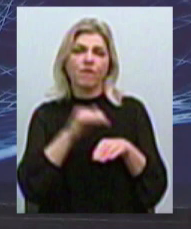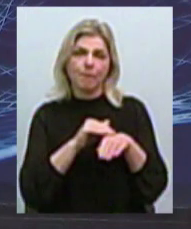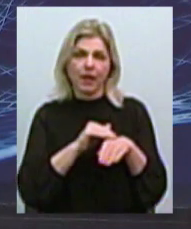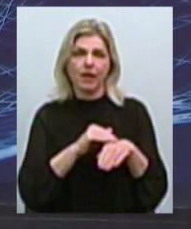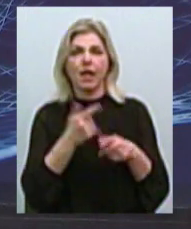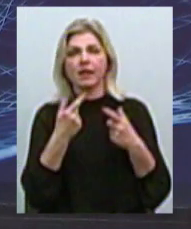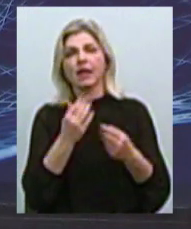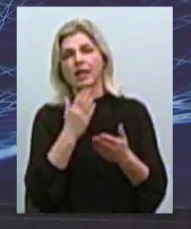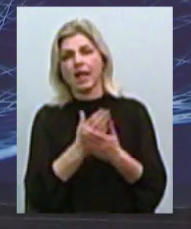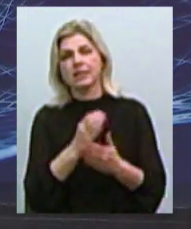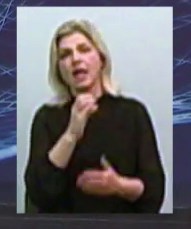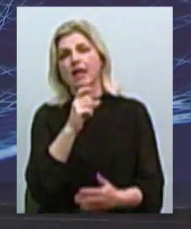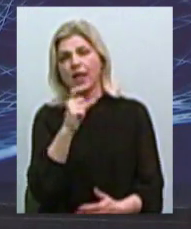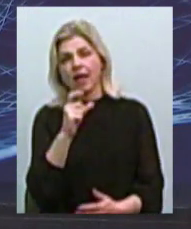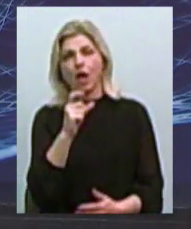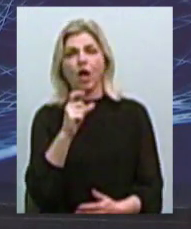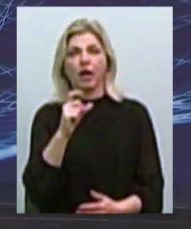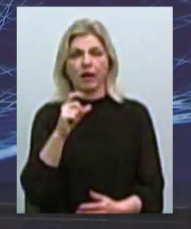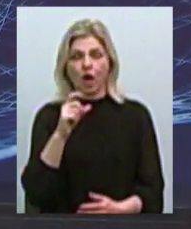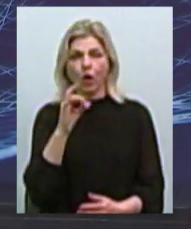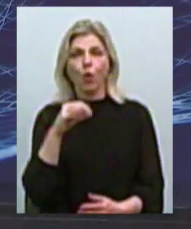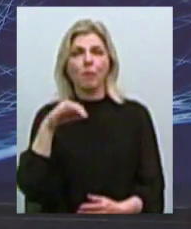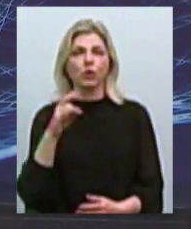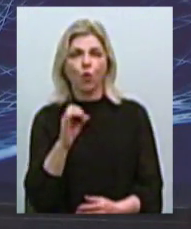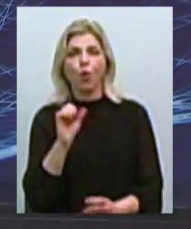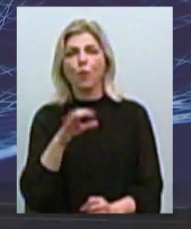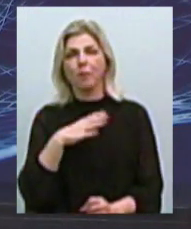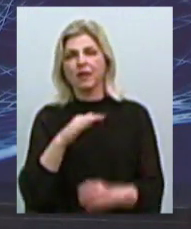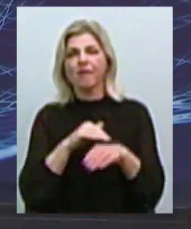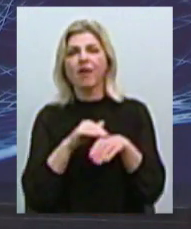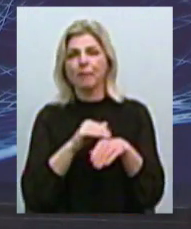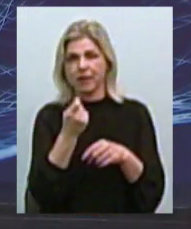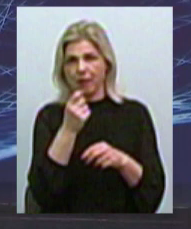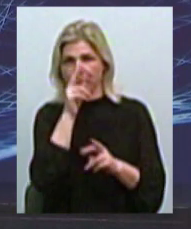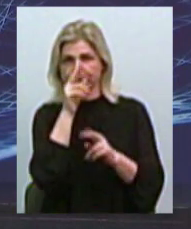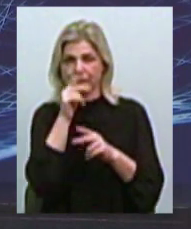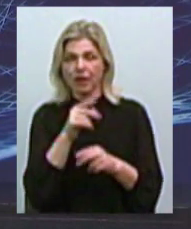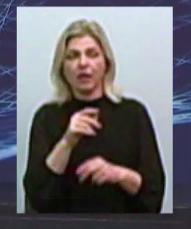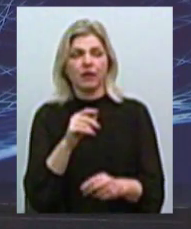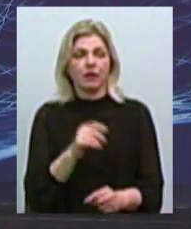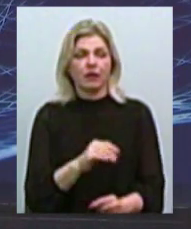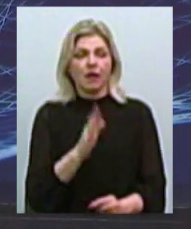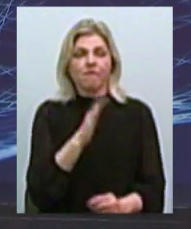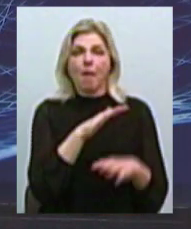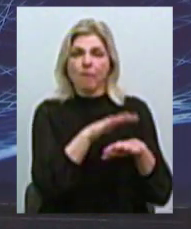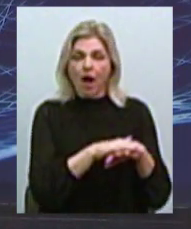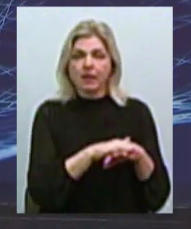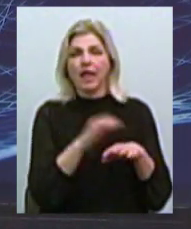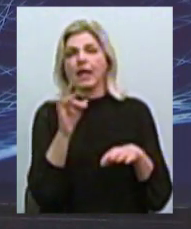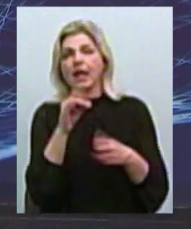Йоминка, она може бути разной в організацію, що предоставляє услуги у нас в ЕДАРПі, в банкі,